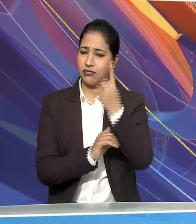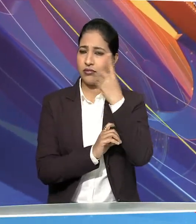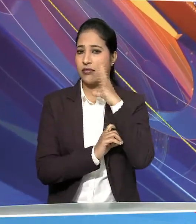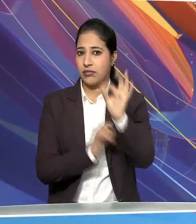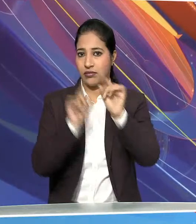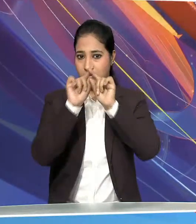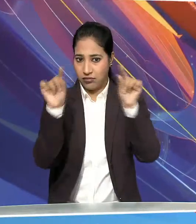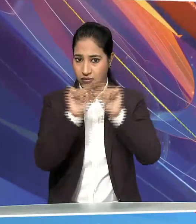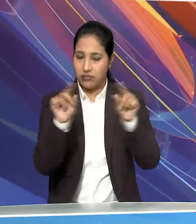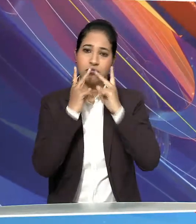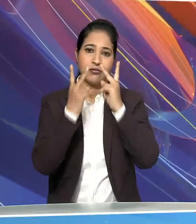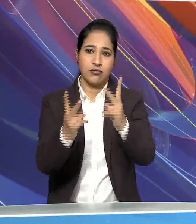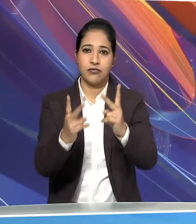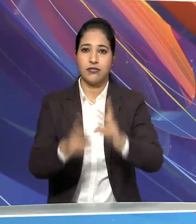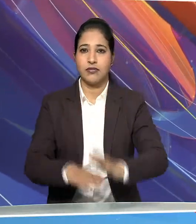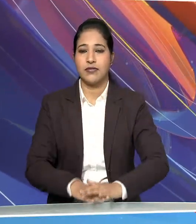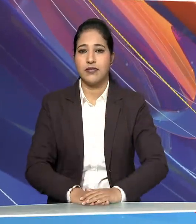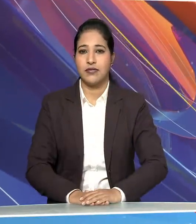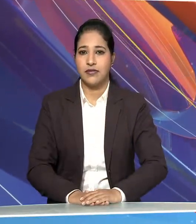रुख करते हैं सुर्खियों का